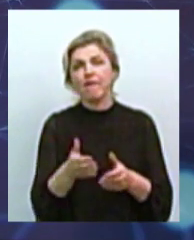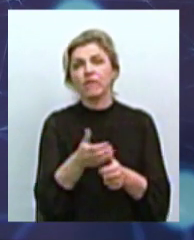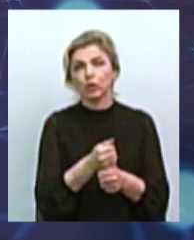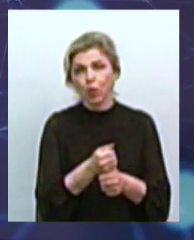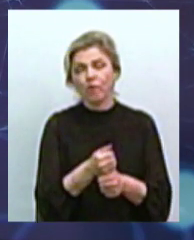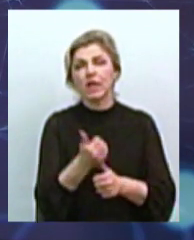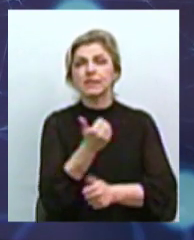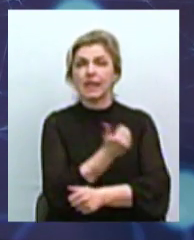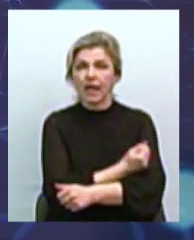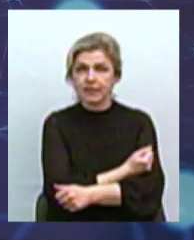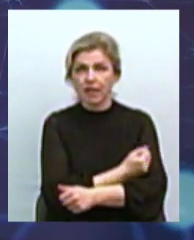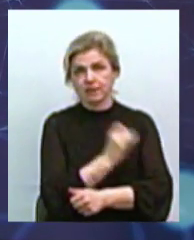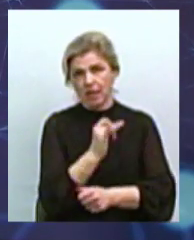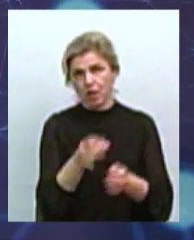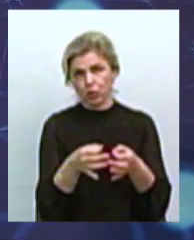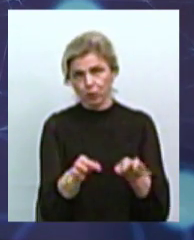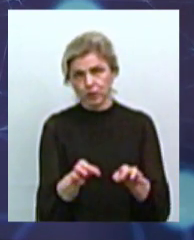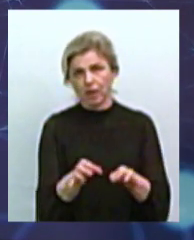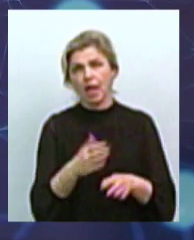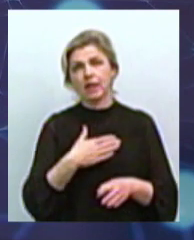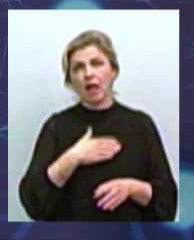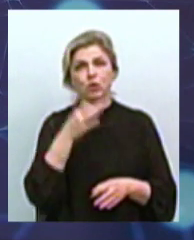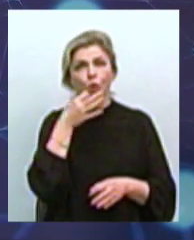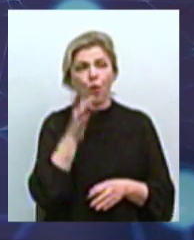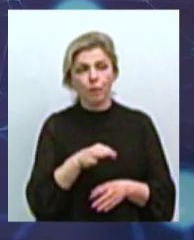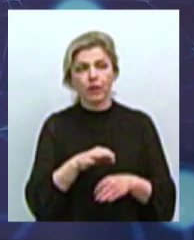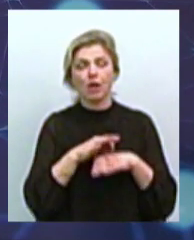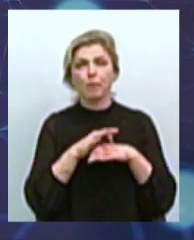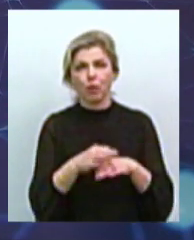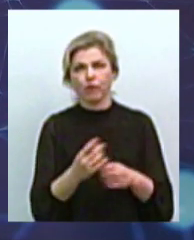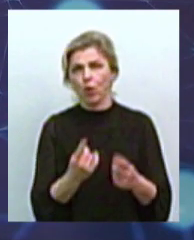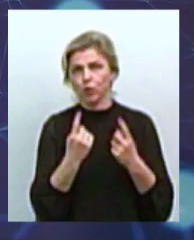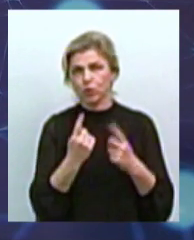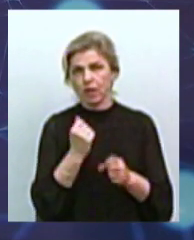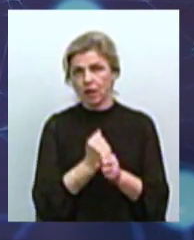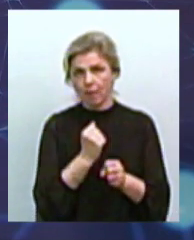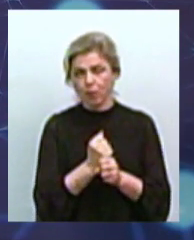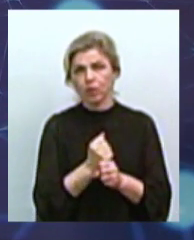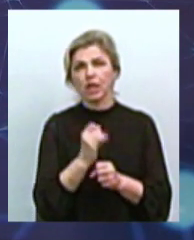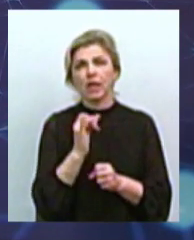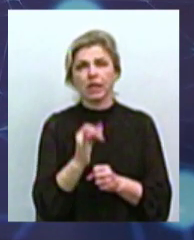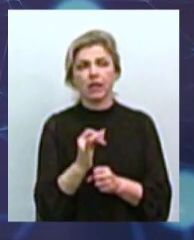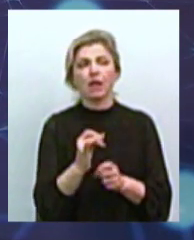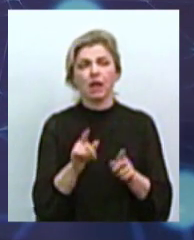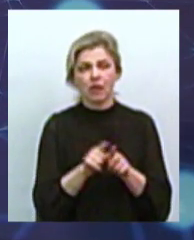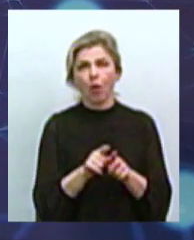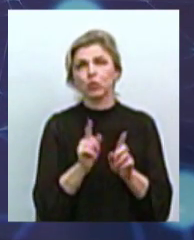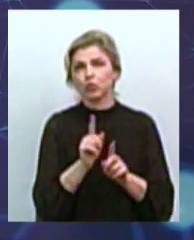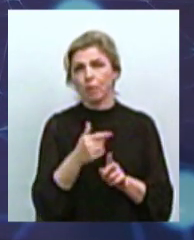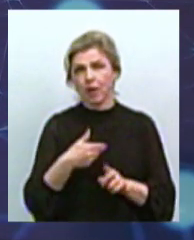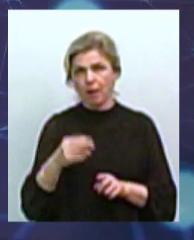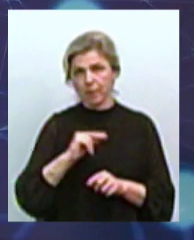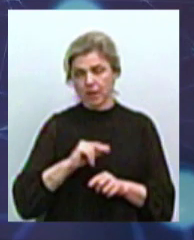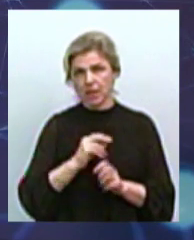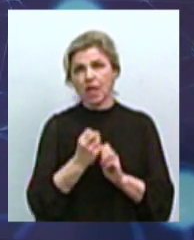відпуск. І з нашого досвіду, провевши колосальну роботу у світі, та також ми вже працюємо з 2012